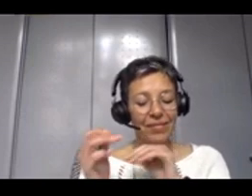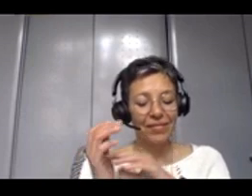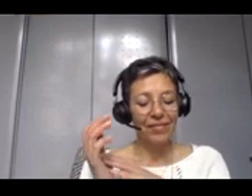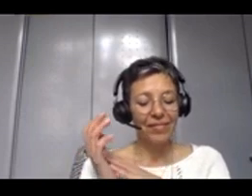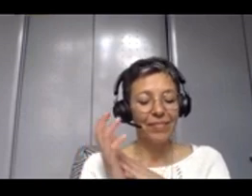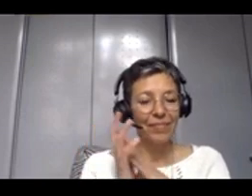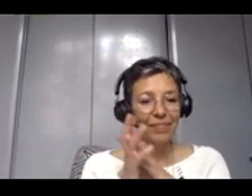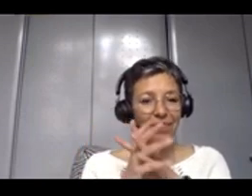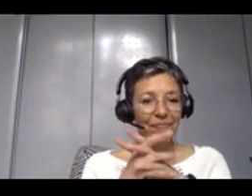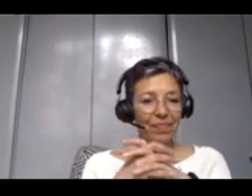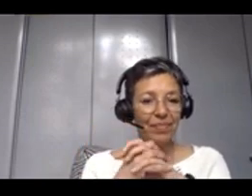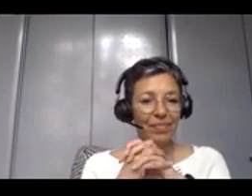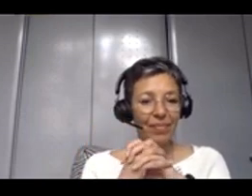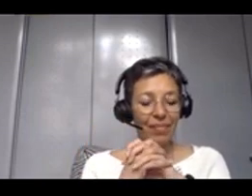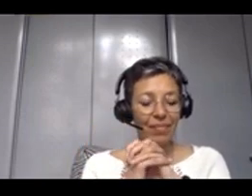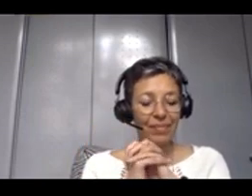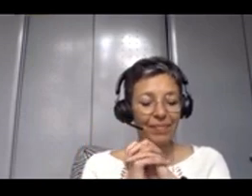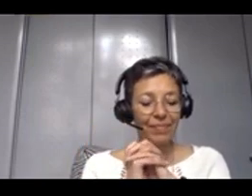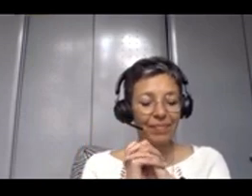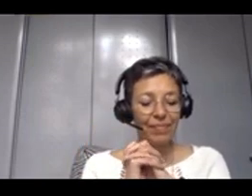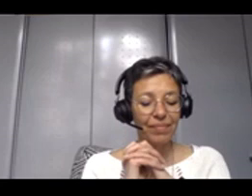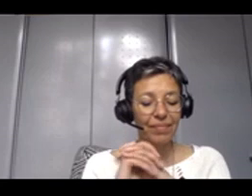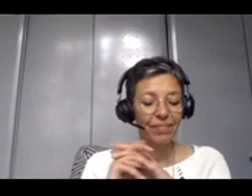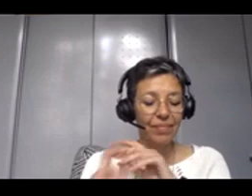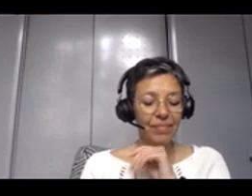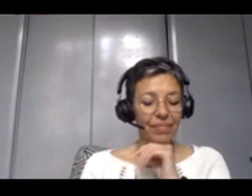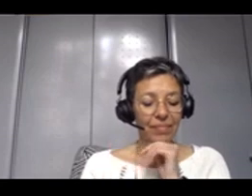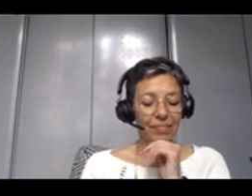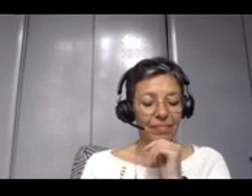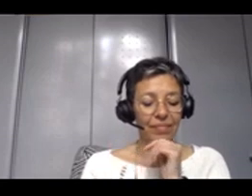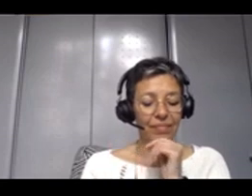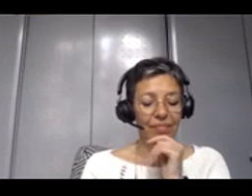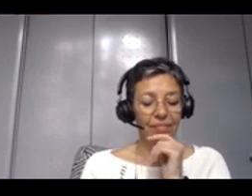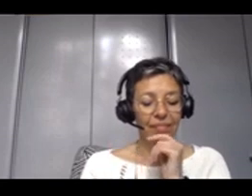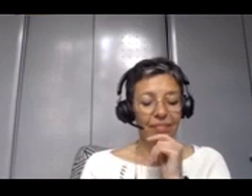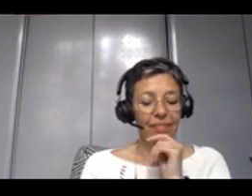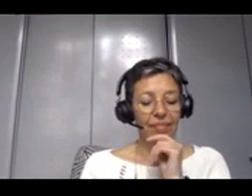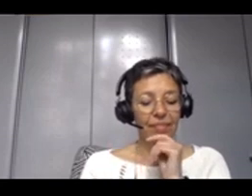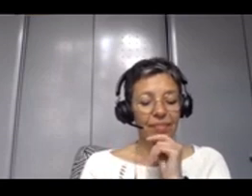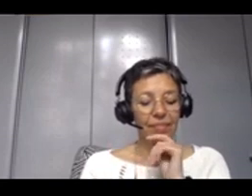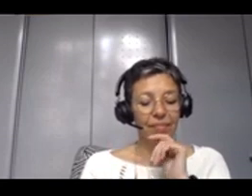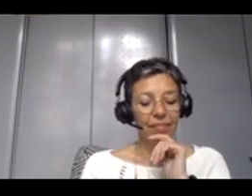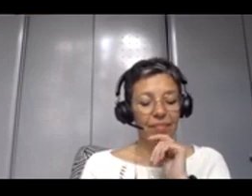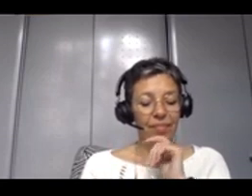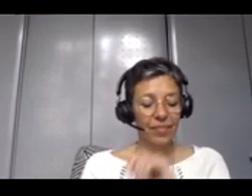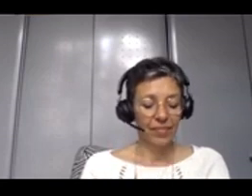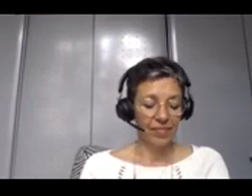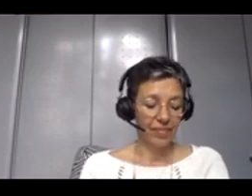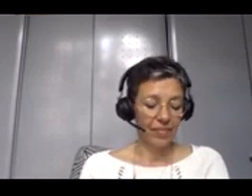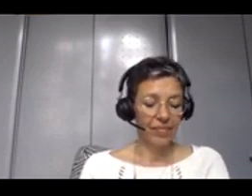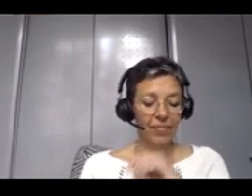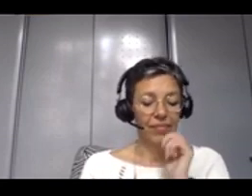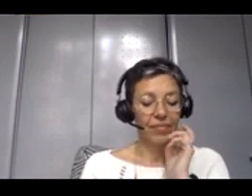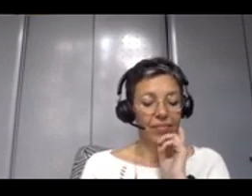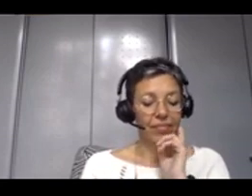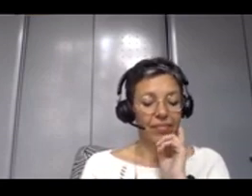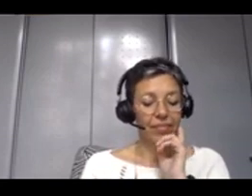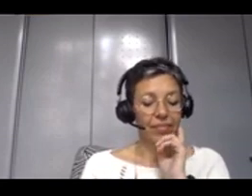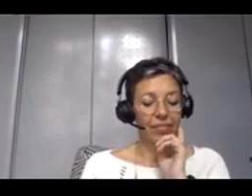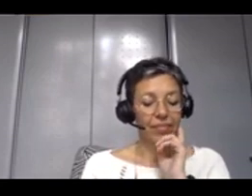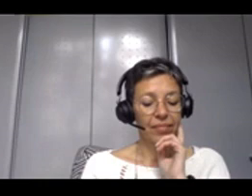faire un résumé. Donc, quand vous êtes entré sur deux parties et petit à petit, derrière ces parties, on va organiser